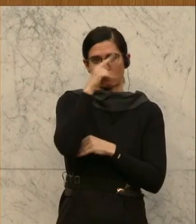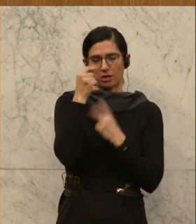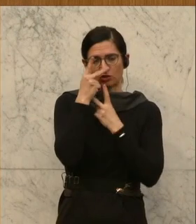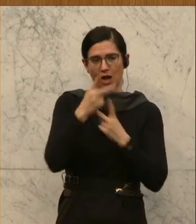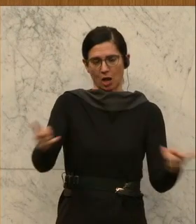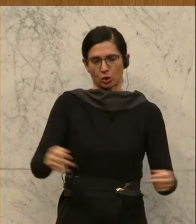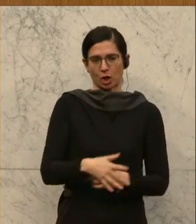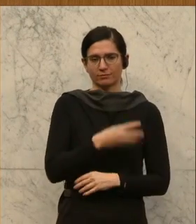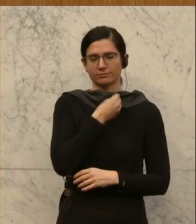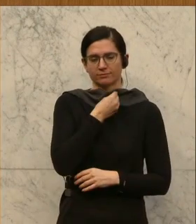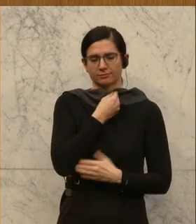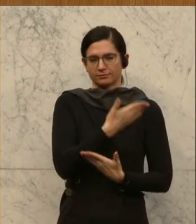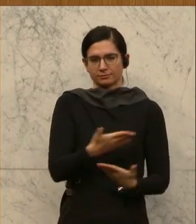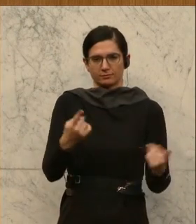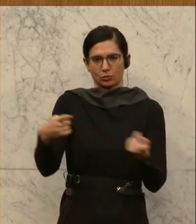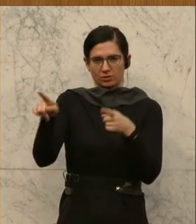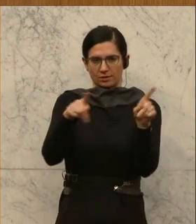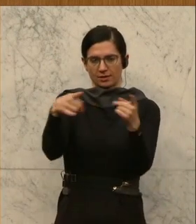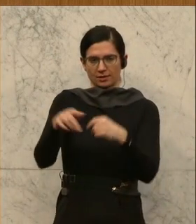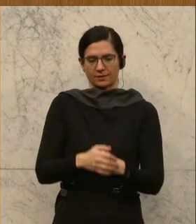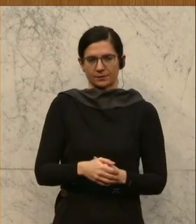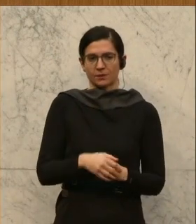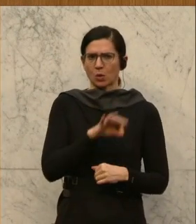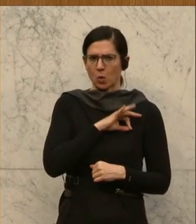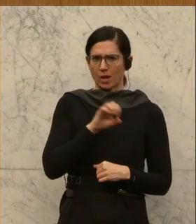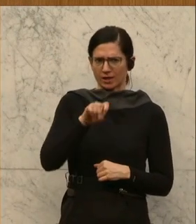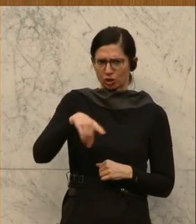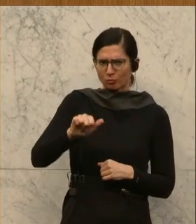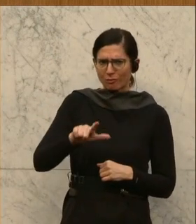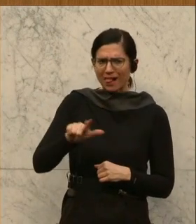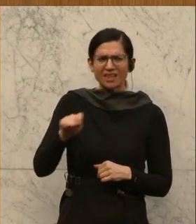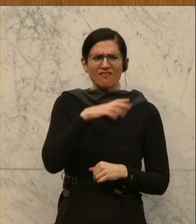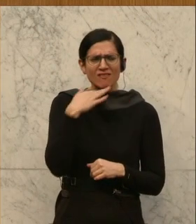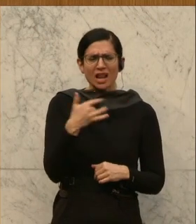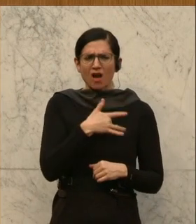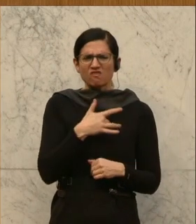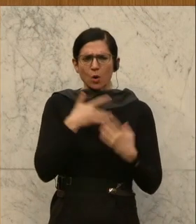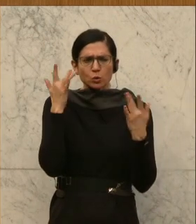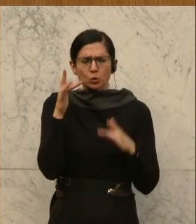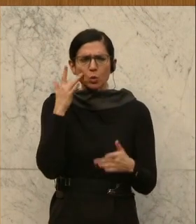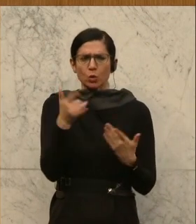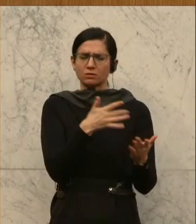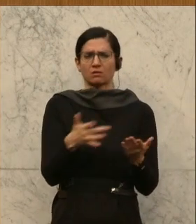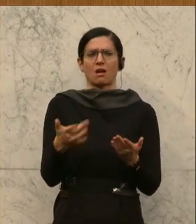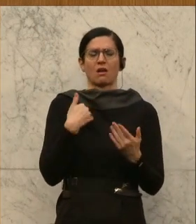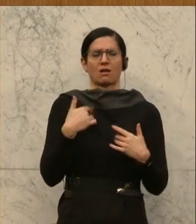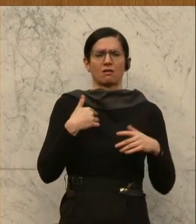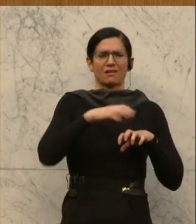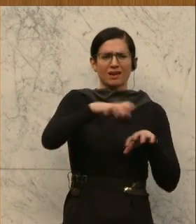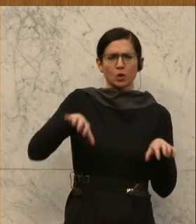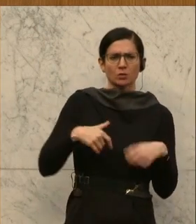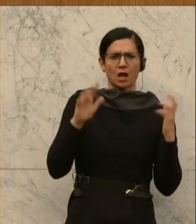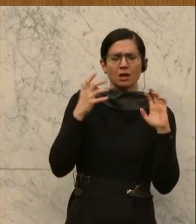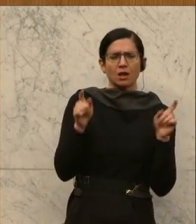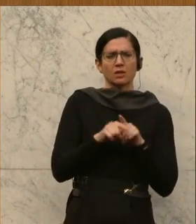so. Und im Übrigen, Kollege Spalt von der FPÖ, es gibt auch sehr viel Volkskultur in den Regionalradios, in den